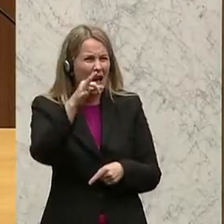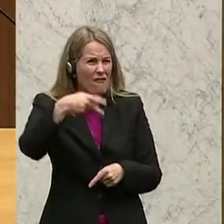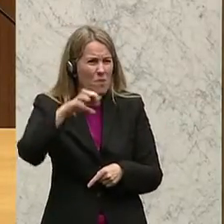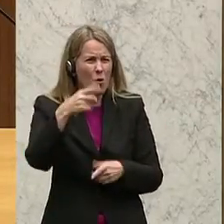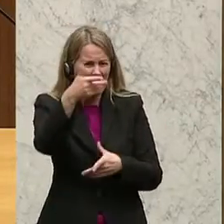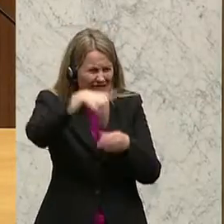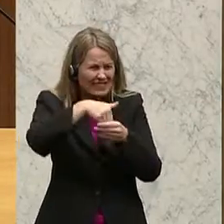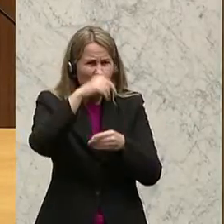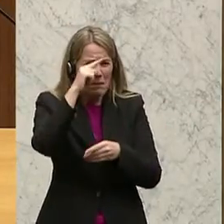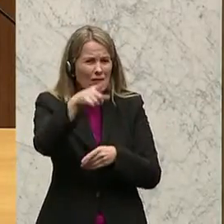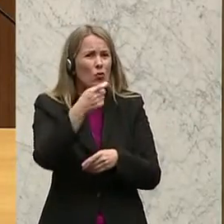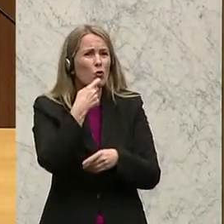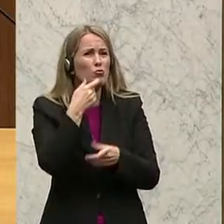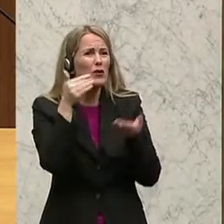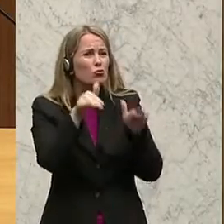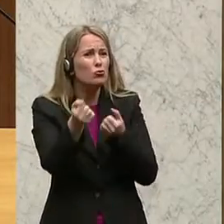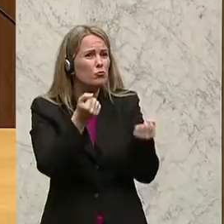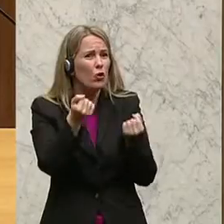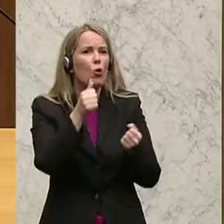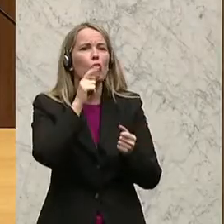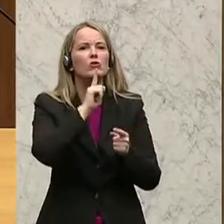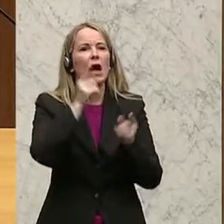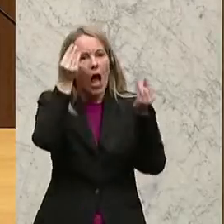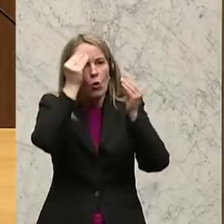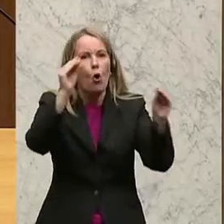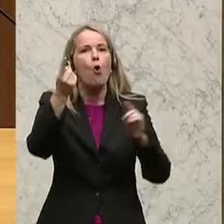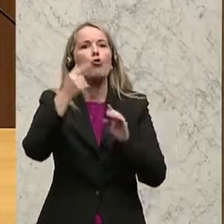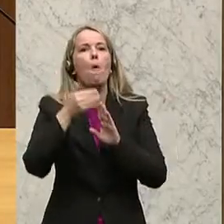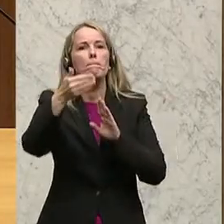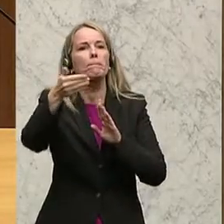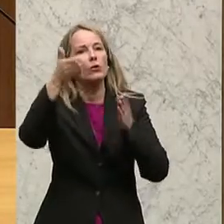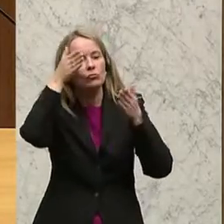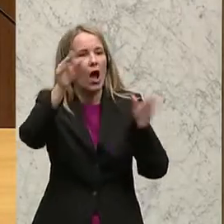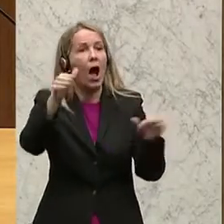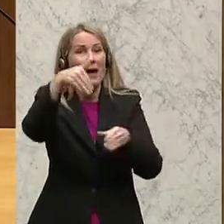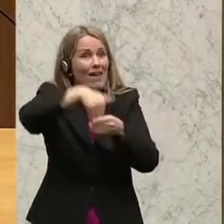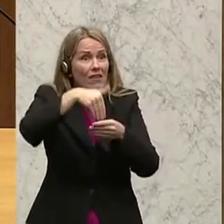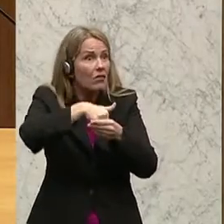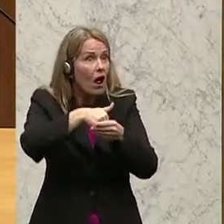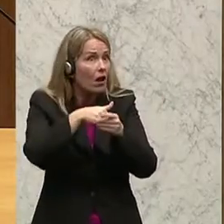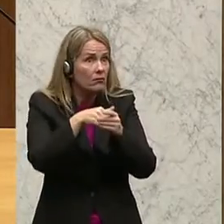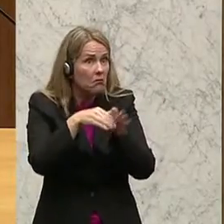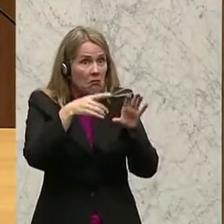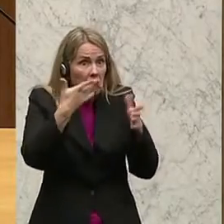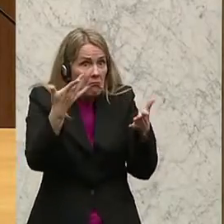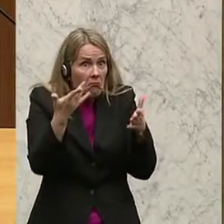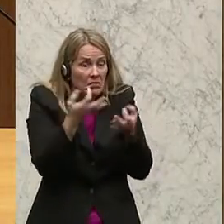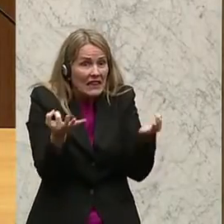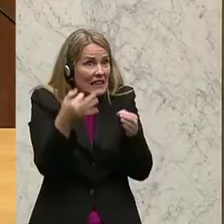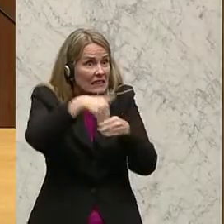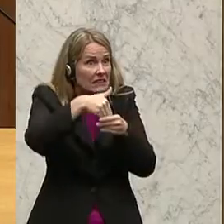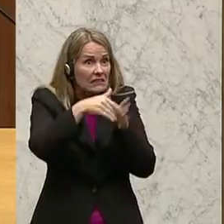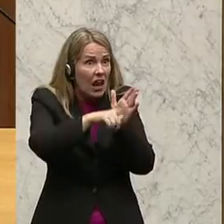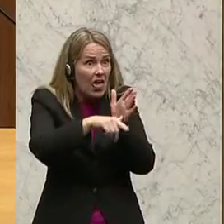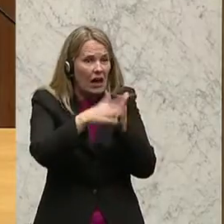konsumentenschutzpolitisch macht, das ist nur reine Ankündigungspolitik. Sie liefern ja gar keine Inhalte. Lassen Sie mal bitte